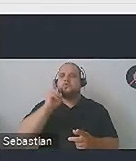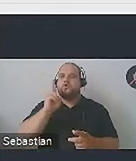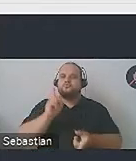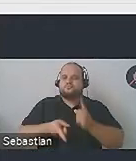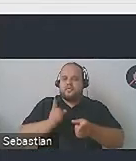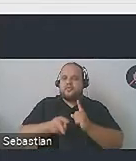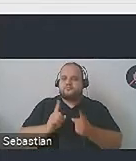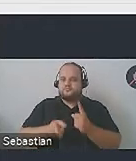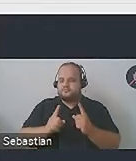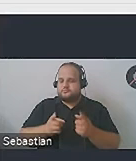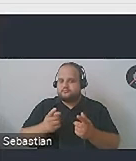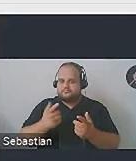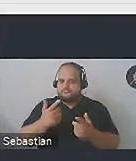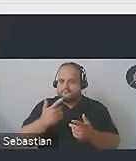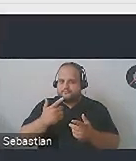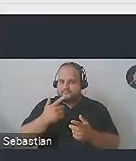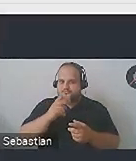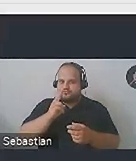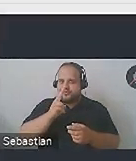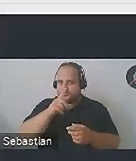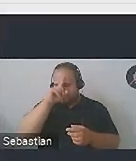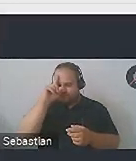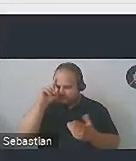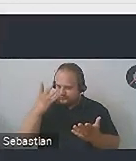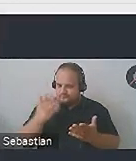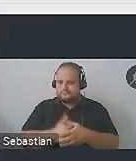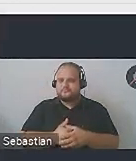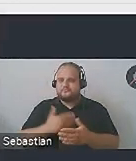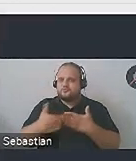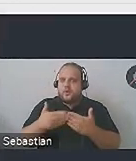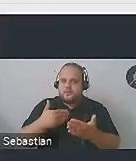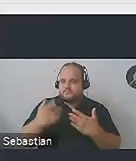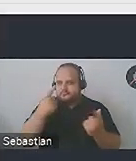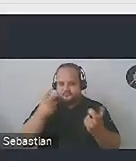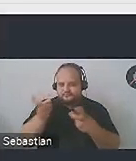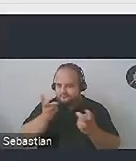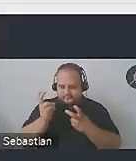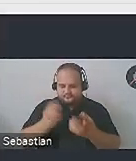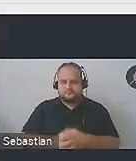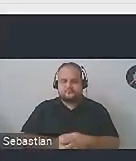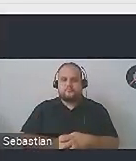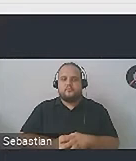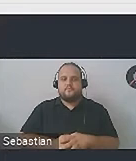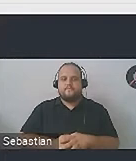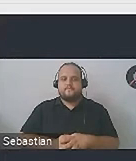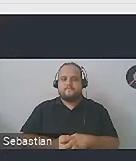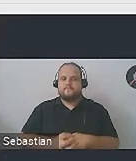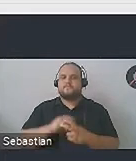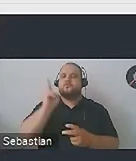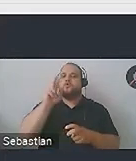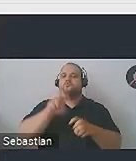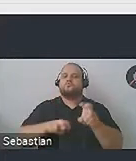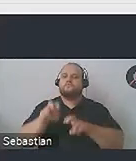no bo od razu uwaga nie ta, zaangażowanie nie takie, spostrzeganie troszeczkę słabsze i tak dalej. Użytkownicy starszych